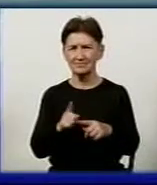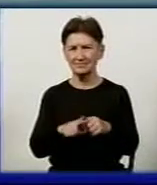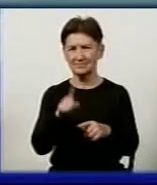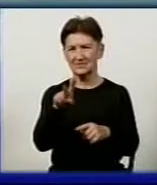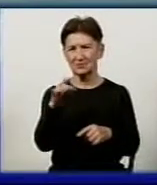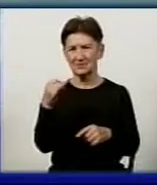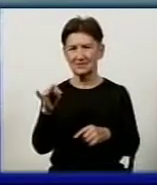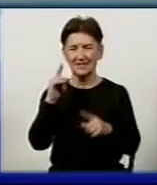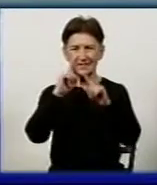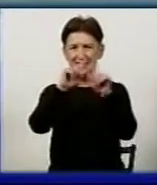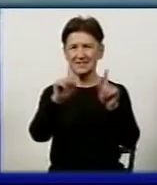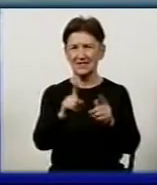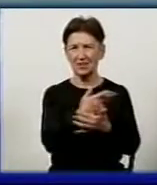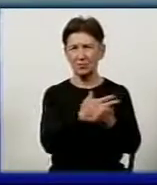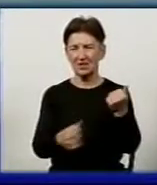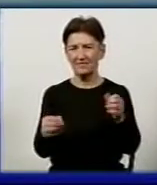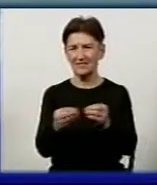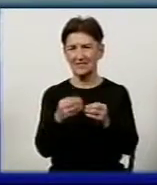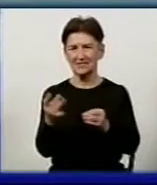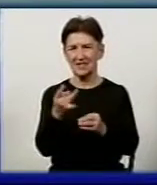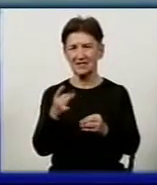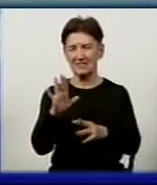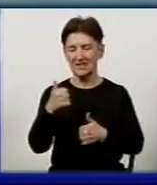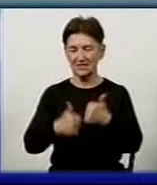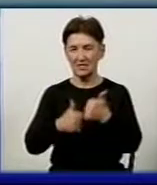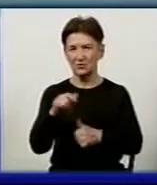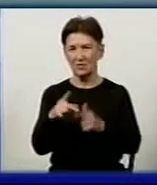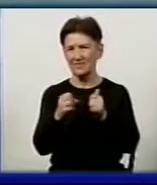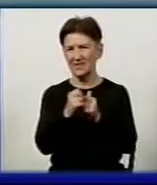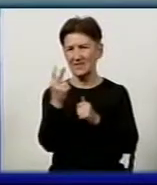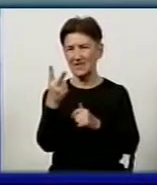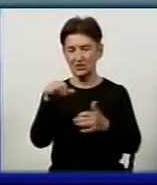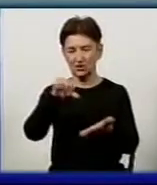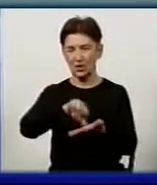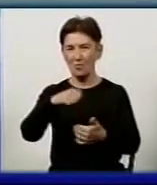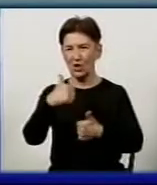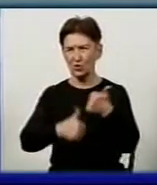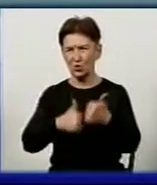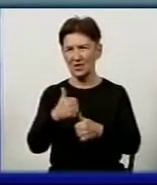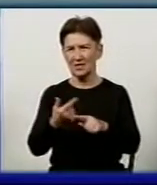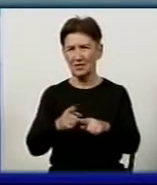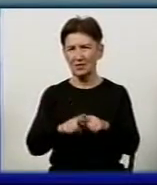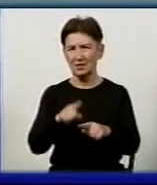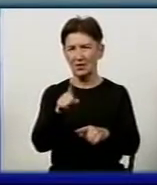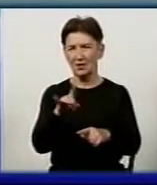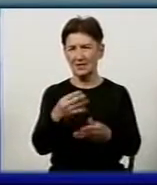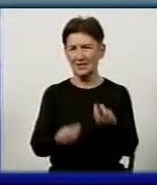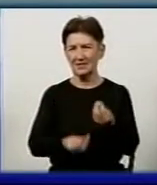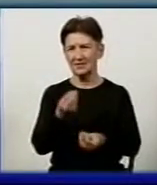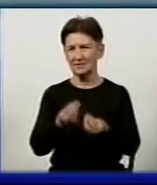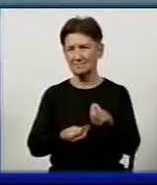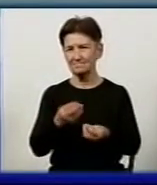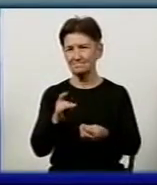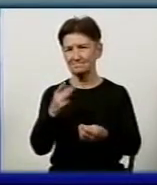Кропивницька зірка програла в десяте у сезоні. У суботу у 12-му турі чемпіонату першої ліги кропивничани у гостях грали у